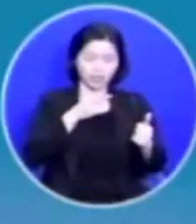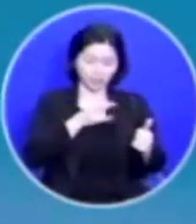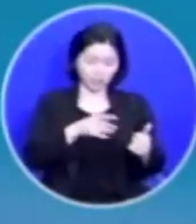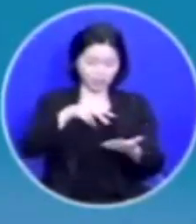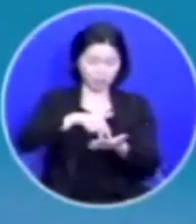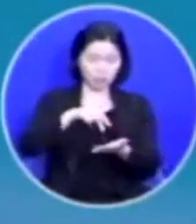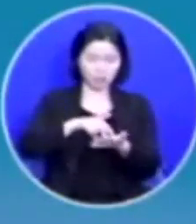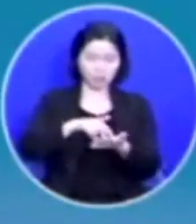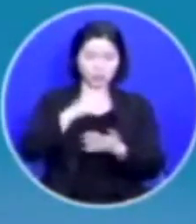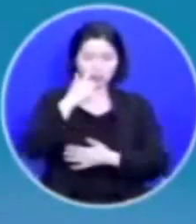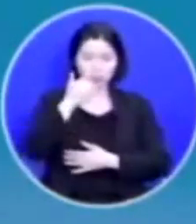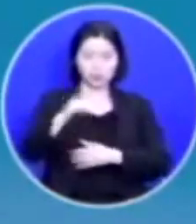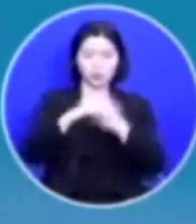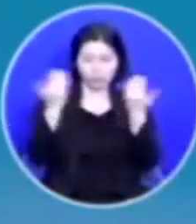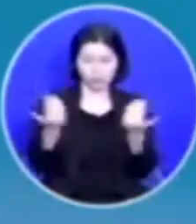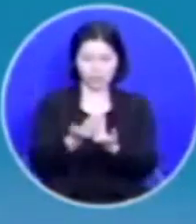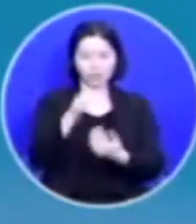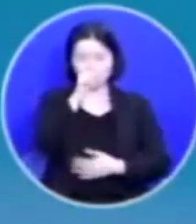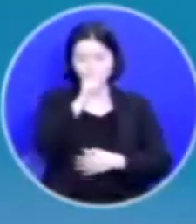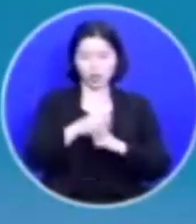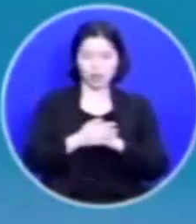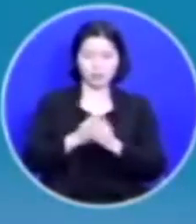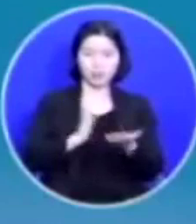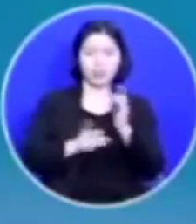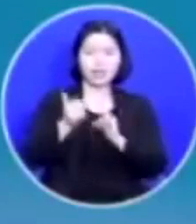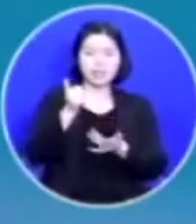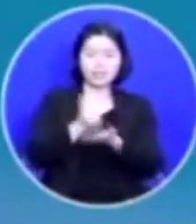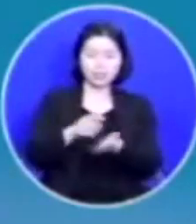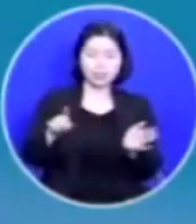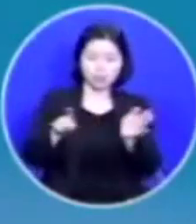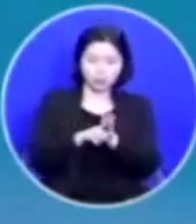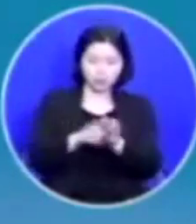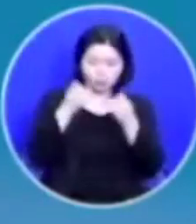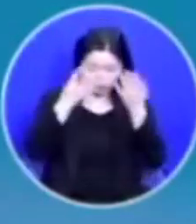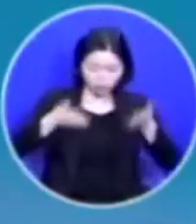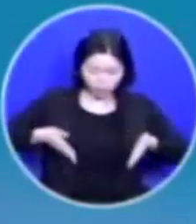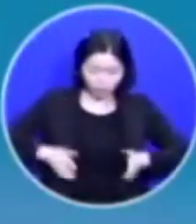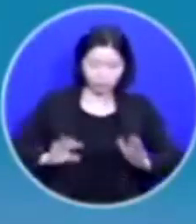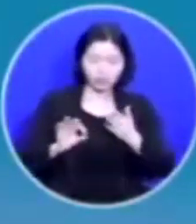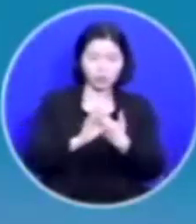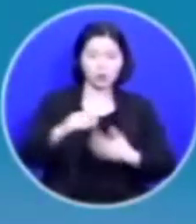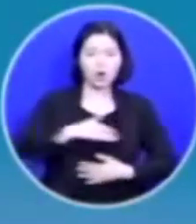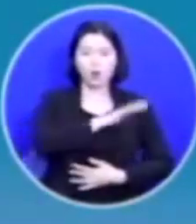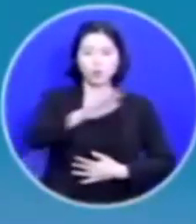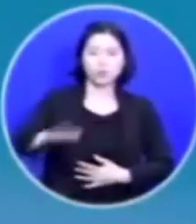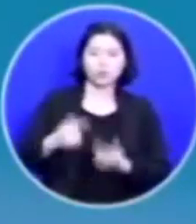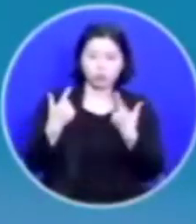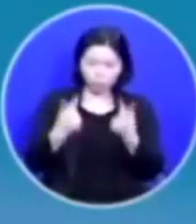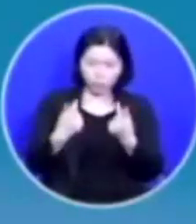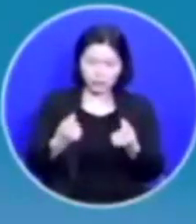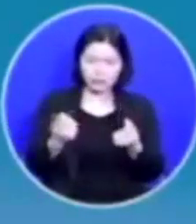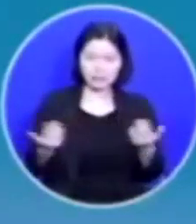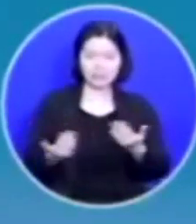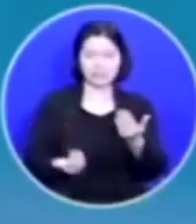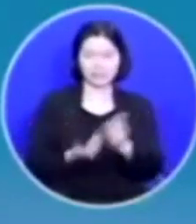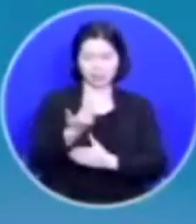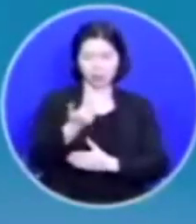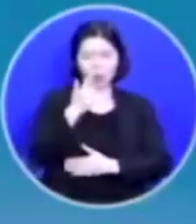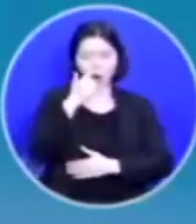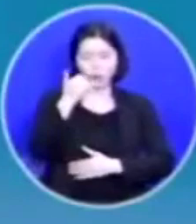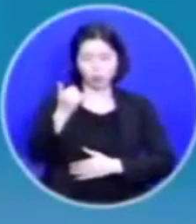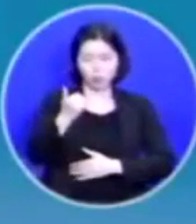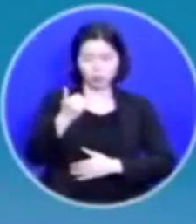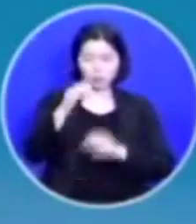우리가 예수님을 믿고 거듭나고 나면 우리에게도 똑같은 일이 벌어집니다 부모님을 바라보는 눈이